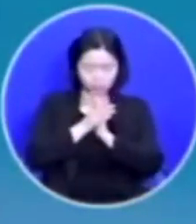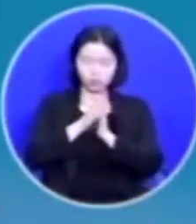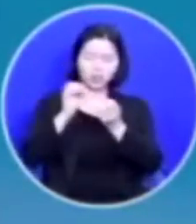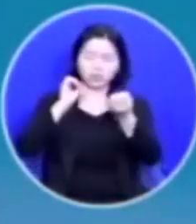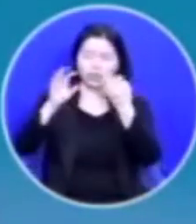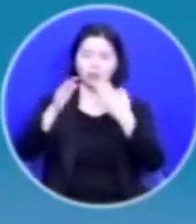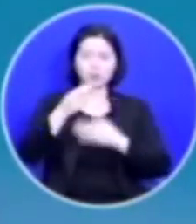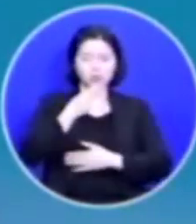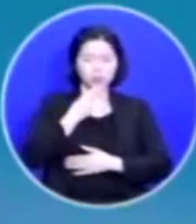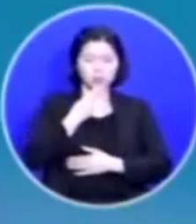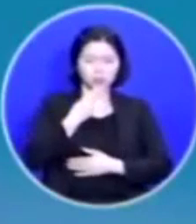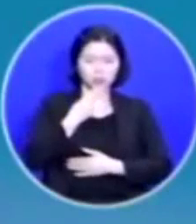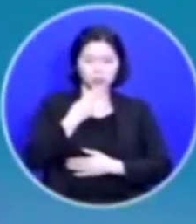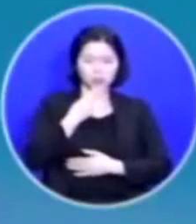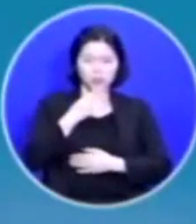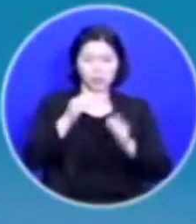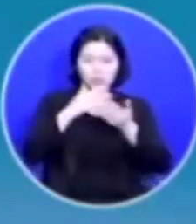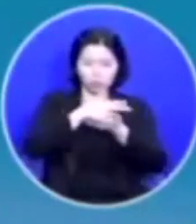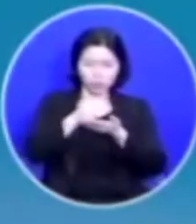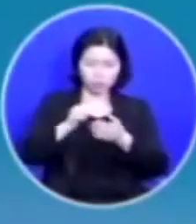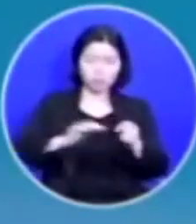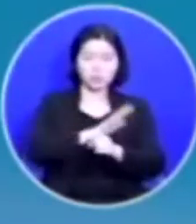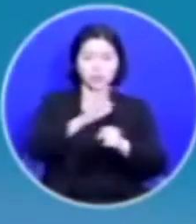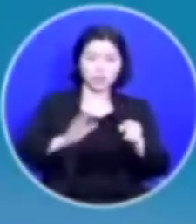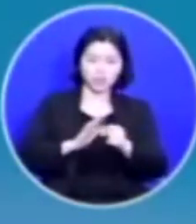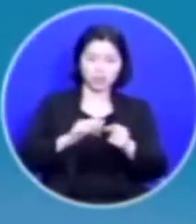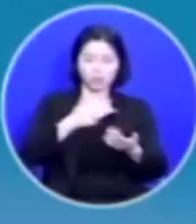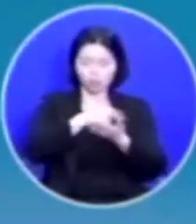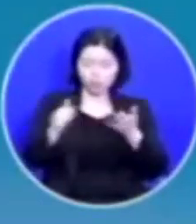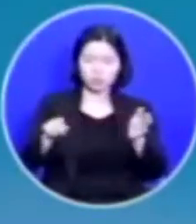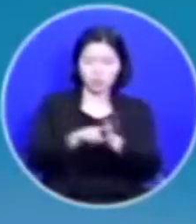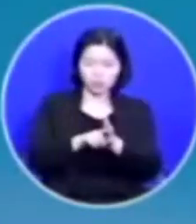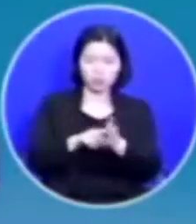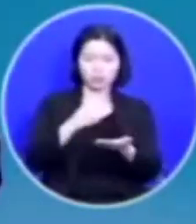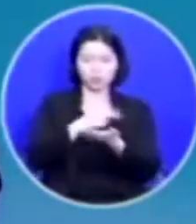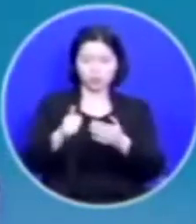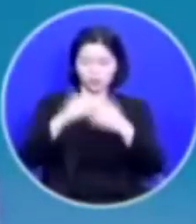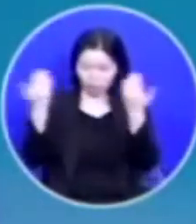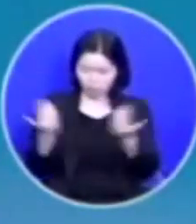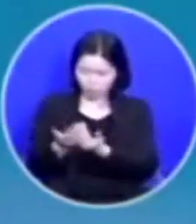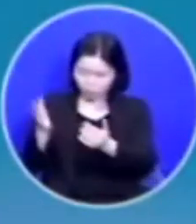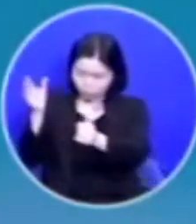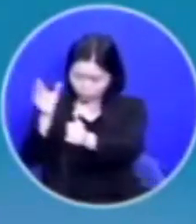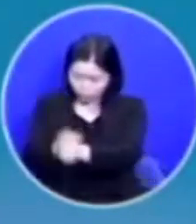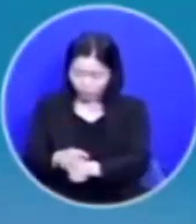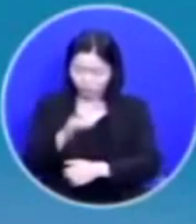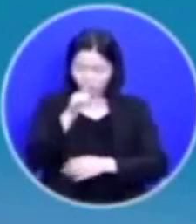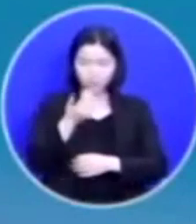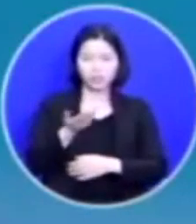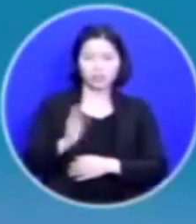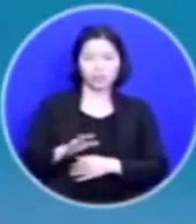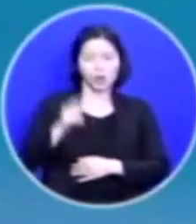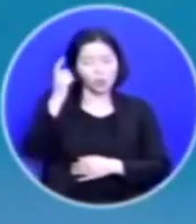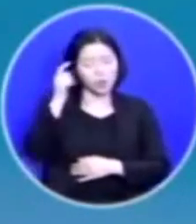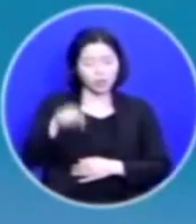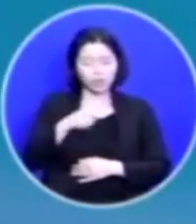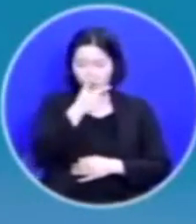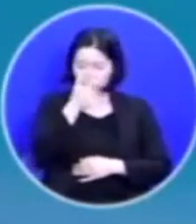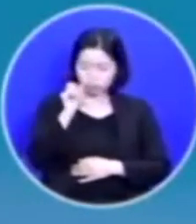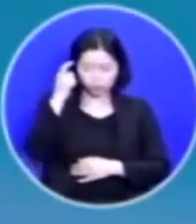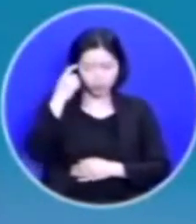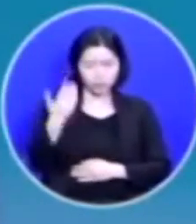주시지 않으셨습니다 주님 사랑하고 주님 믿고 주님께 모든 걸 어떻게 했는데 왜 이리 부족하지요?